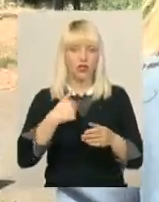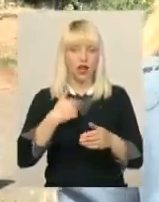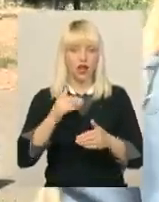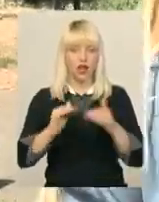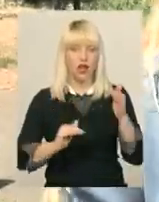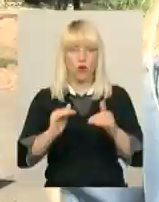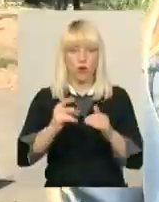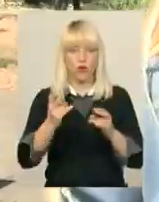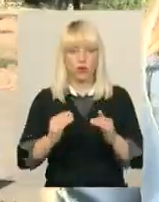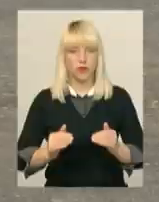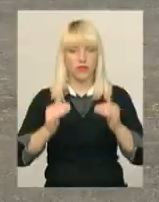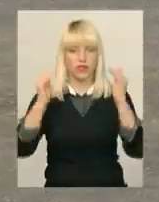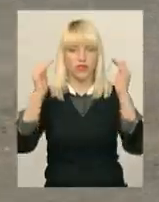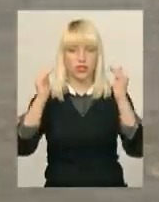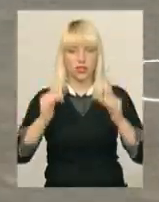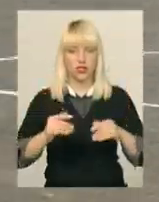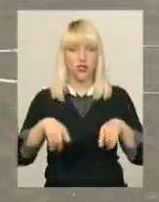основному це корди і сам літак.